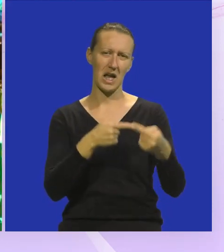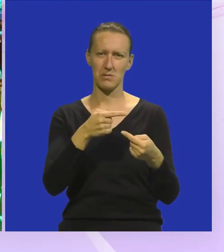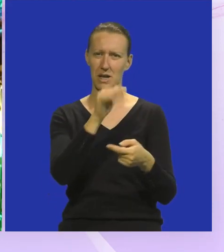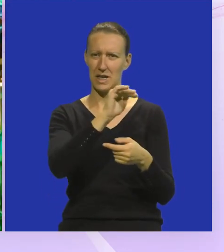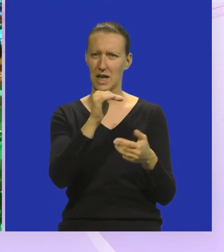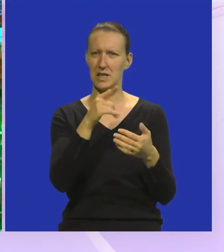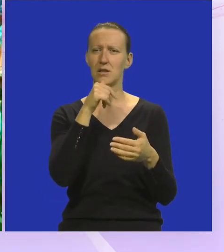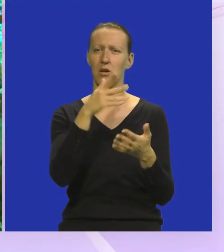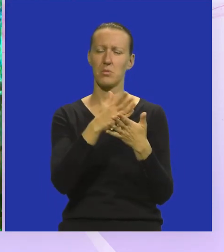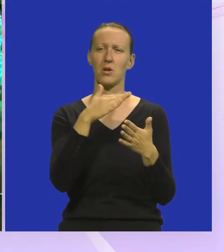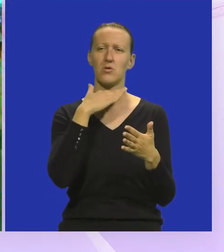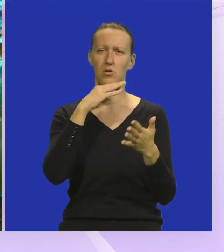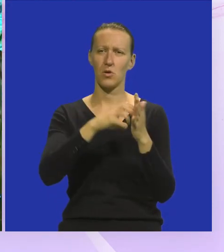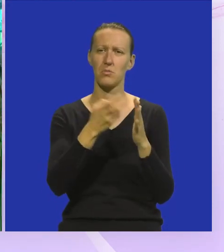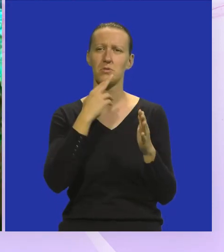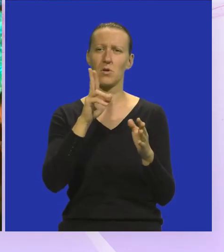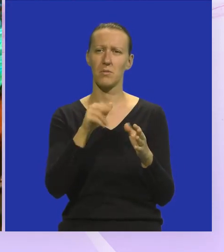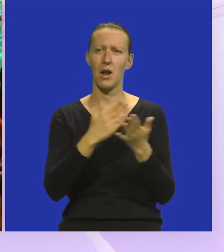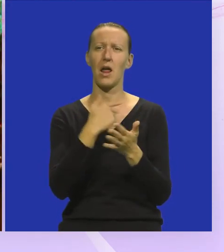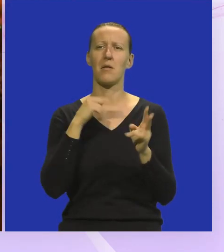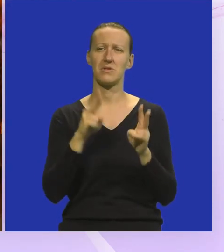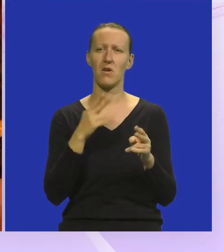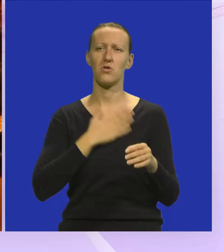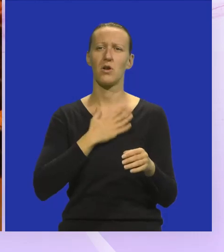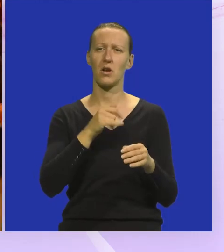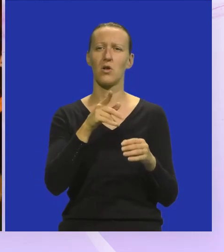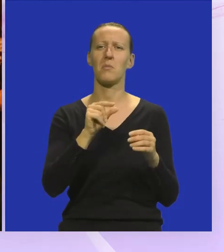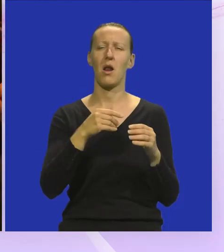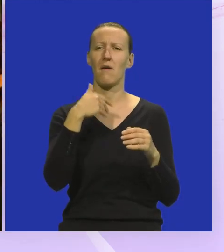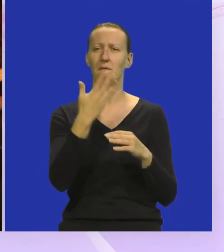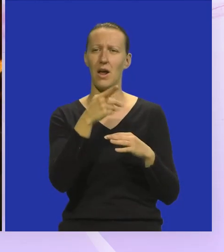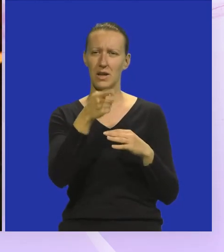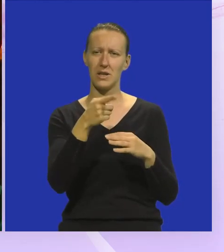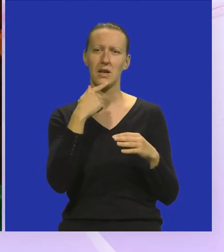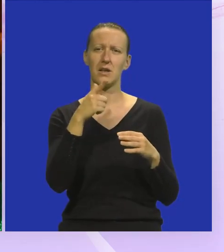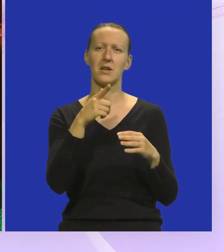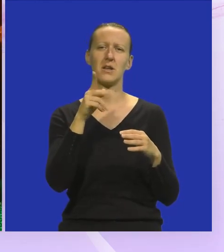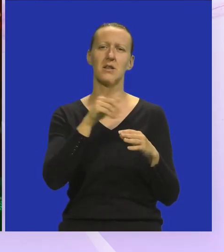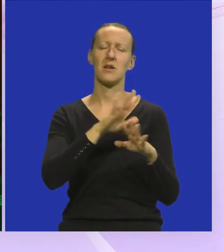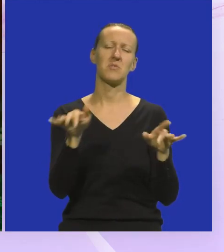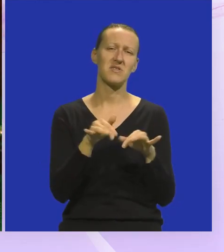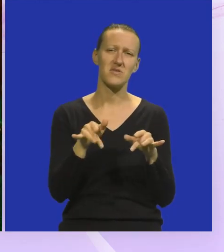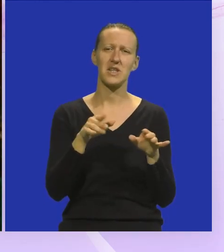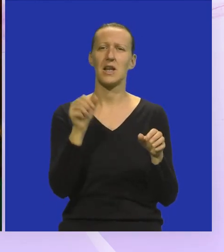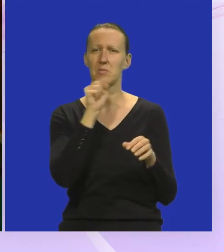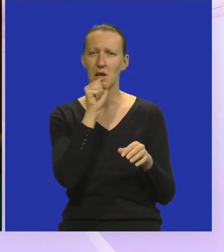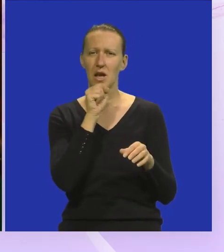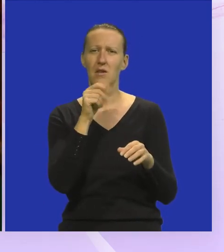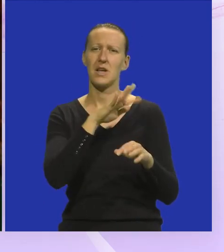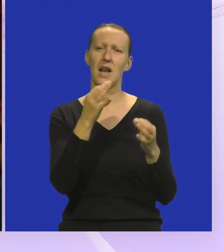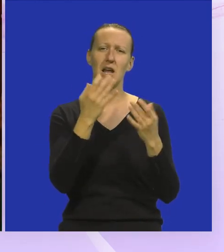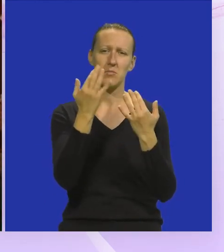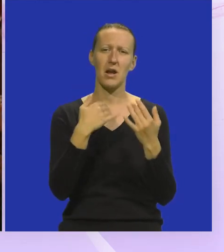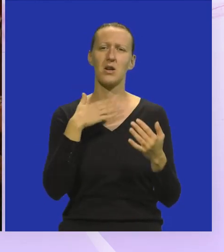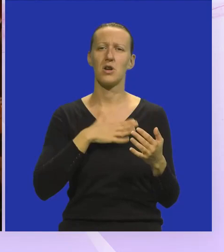I to je bio taj oblik školskog bandna kakav smo imali Ali ja bih zaista voljela da to ovdje malo izmati granica kavera I čistog sviranja za nekakve prilike